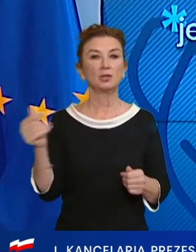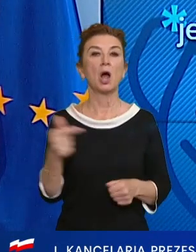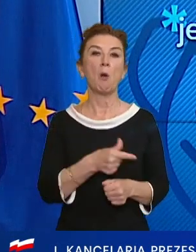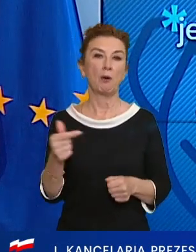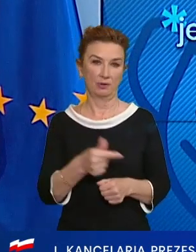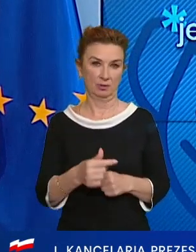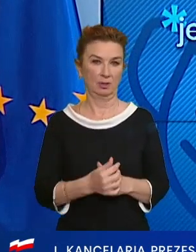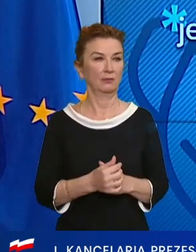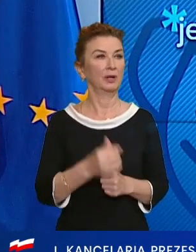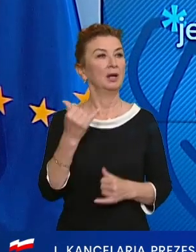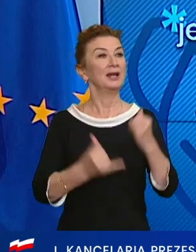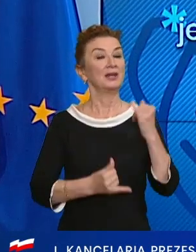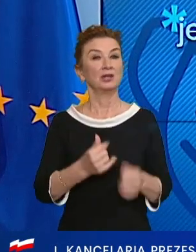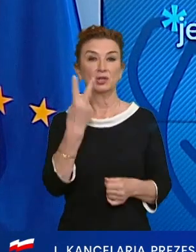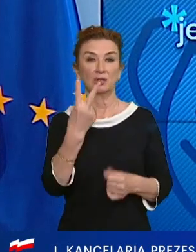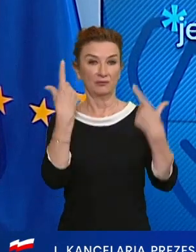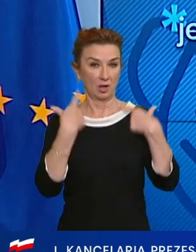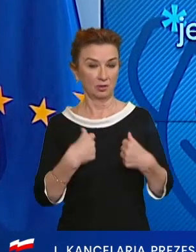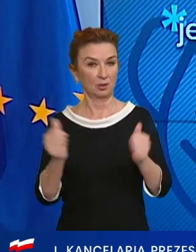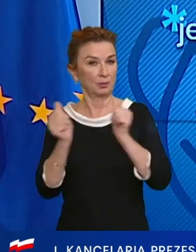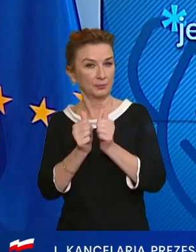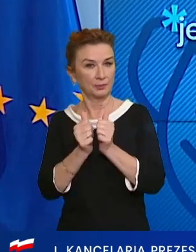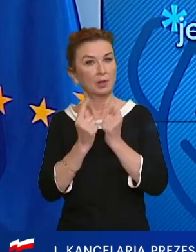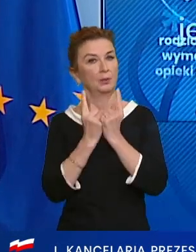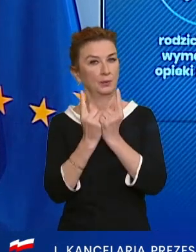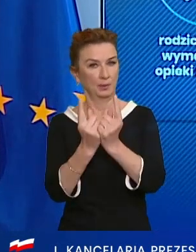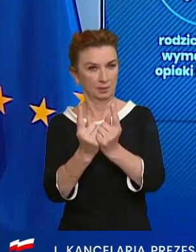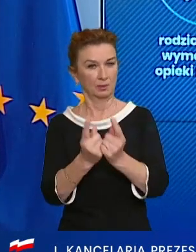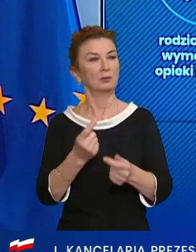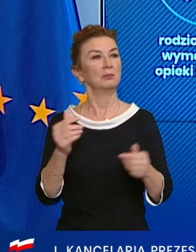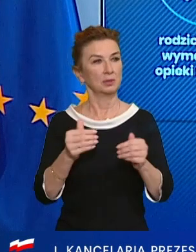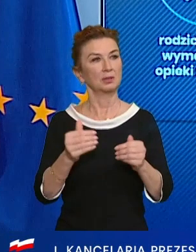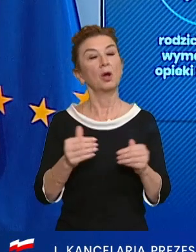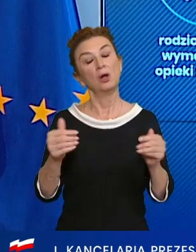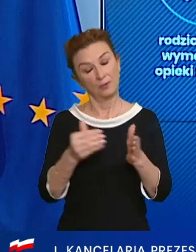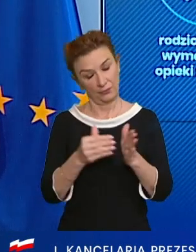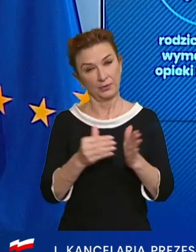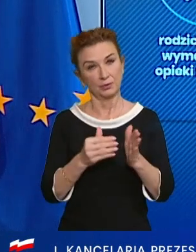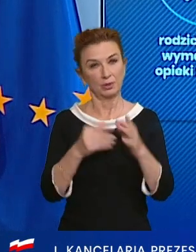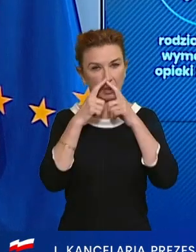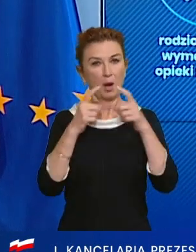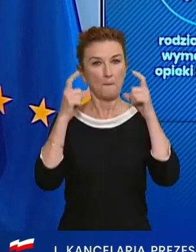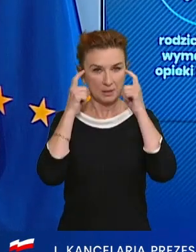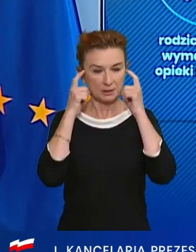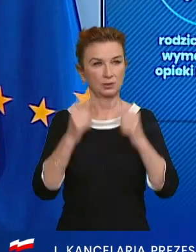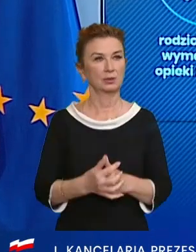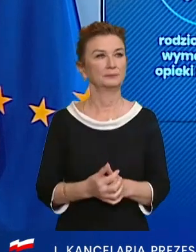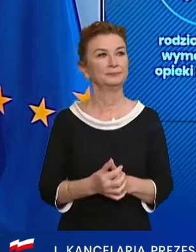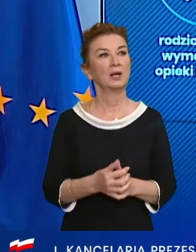Jeżeli dwie osoby idą obok siebie, blisko, to dalej zalecane jest noszenie maseczek.